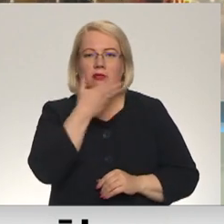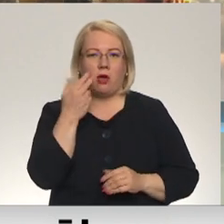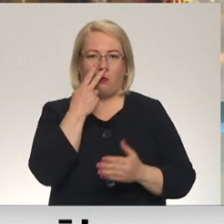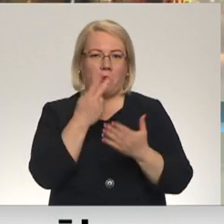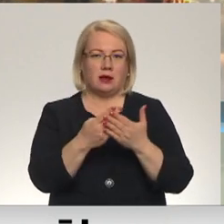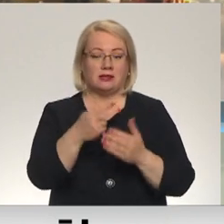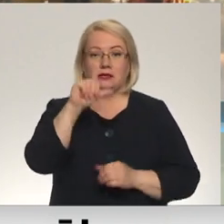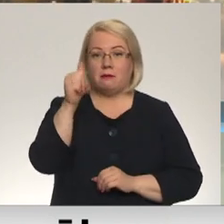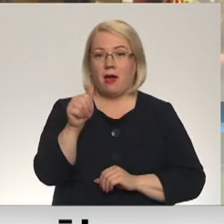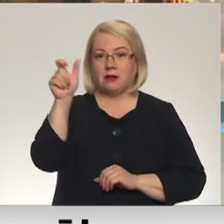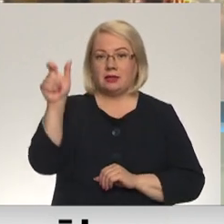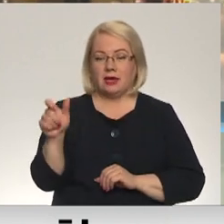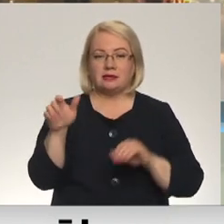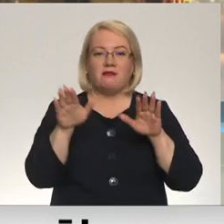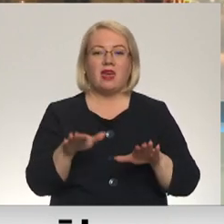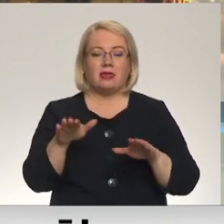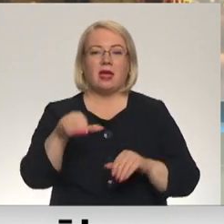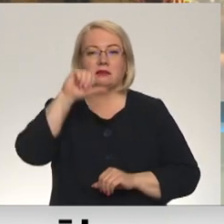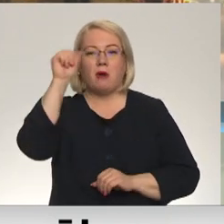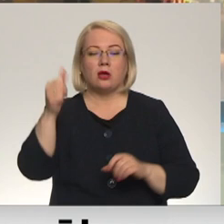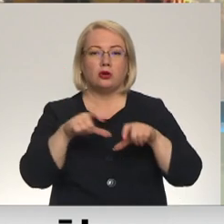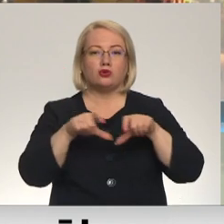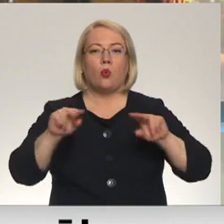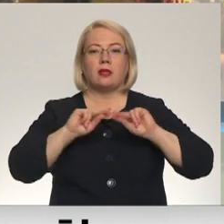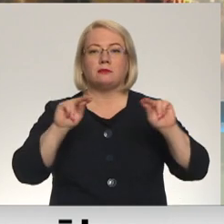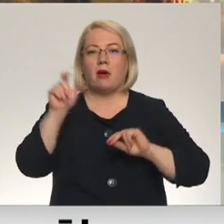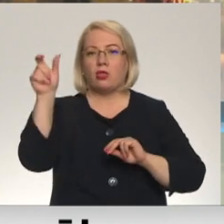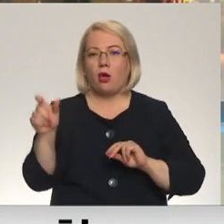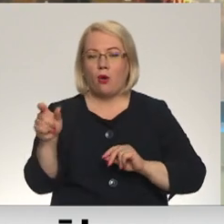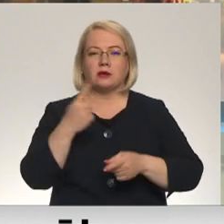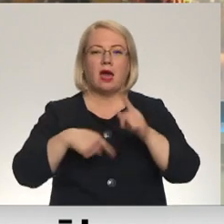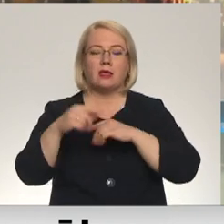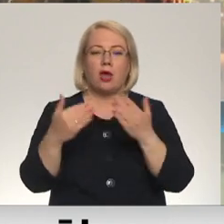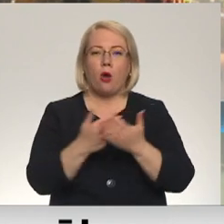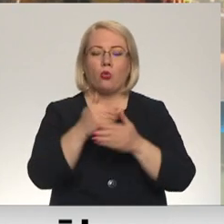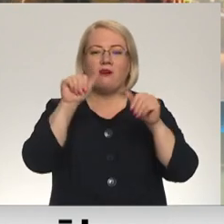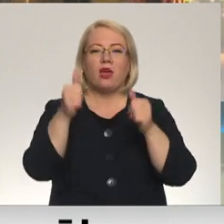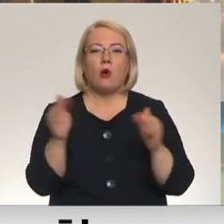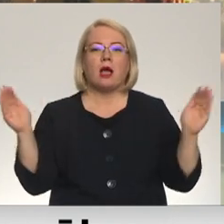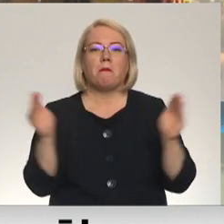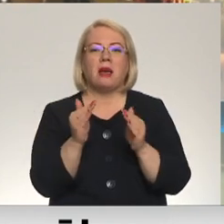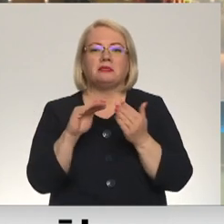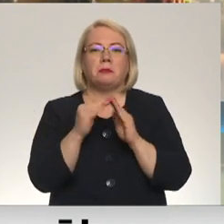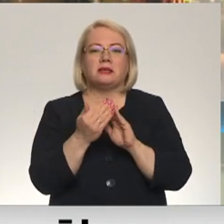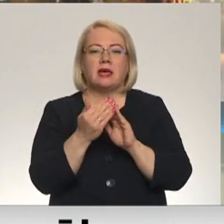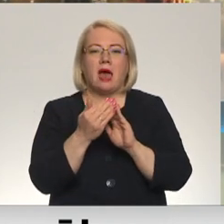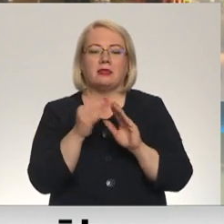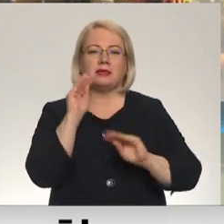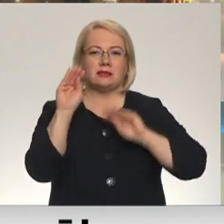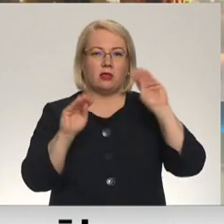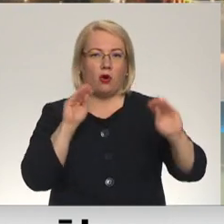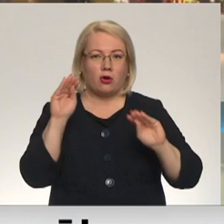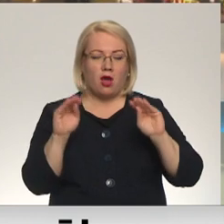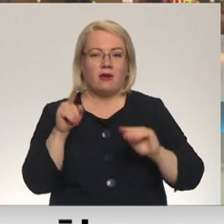Mākslinieks vietējās mākslas skolas pedagogs tās atjauno, veidojot kā savas maspilsētas scenogrāfiju. Andri Miller